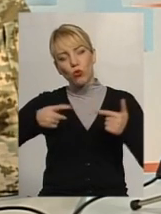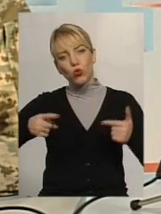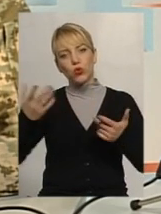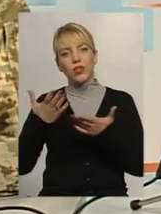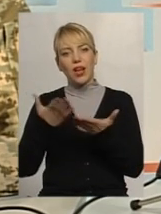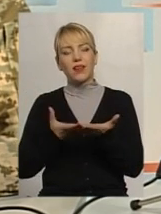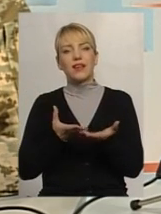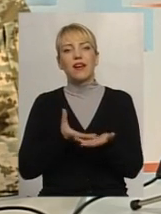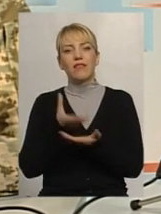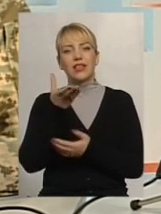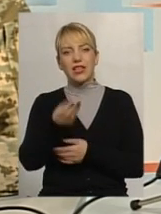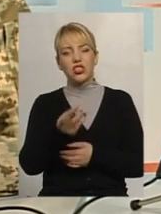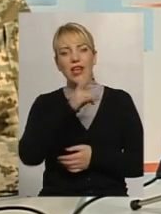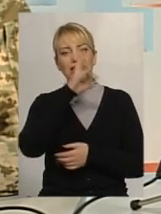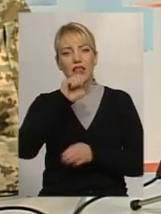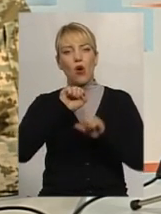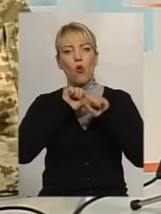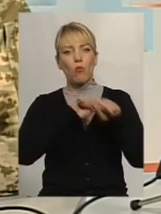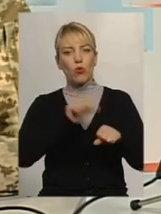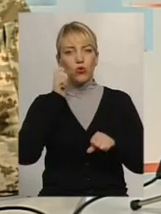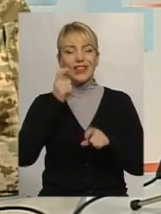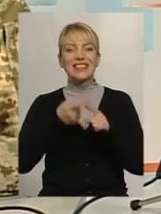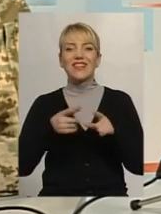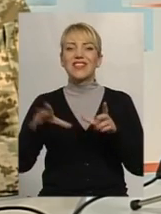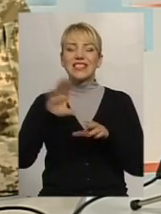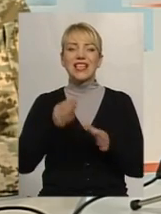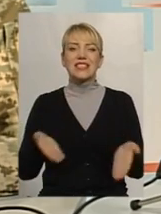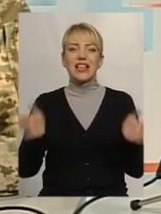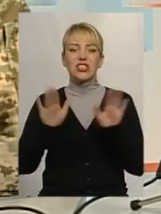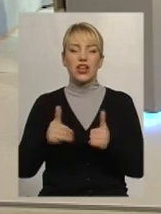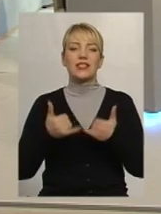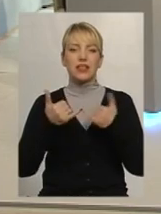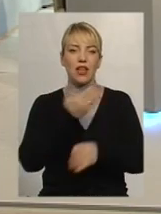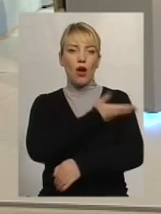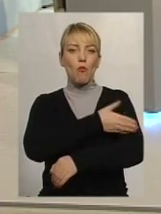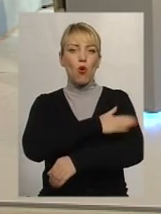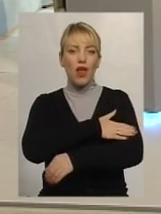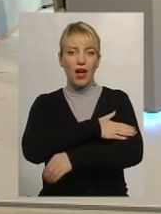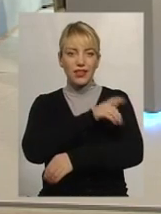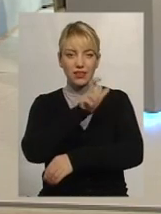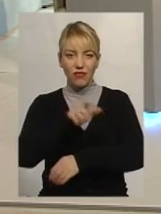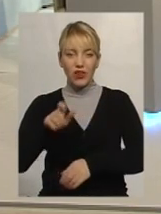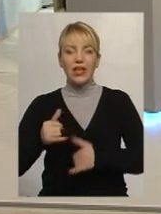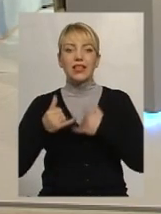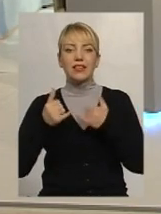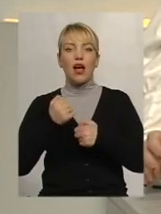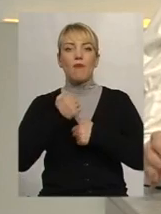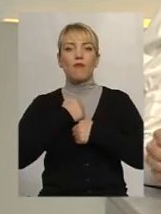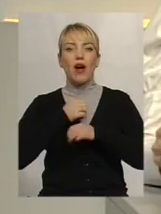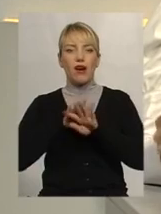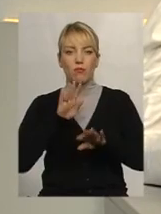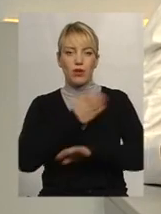витрачається на оборону країни, це все залишається для поляків, для польської армії. Тобто, якщо зараз люди говорять про те, що